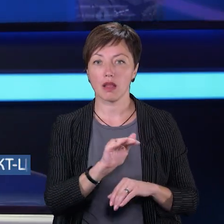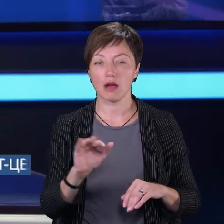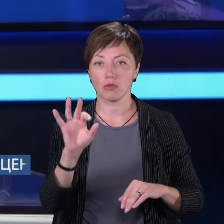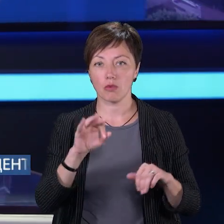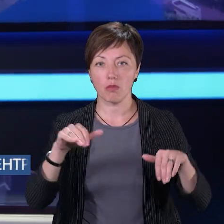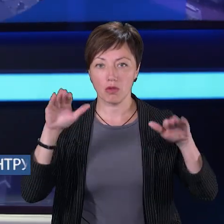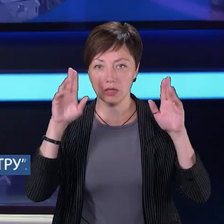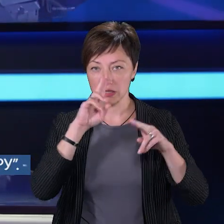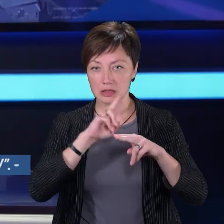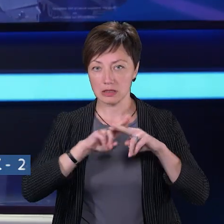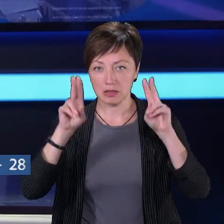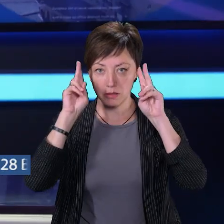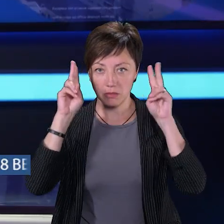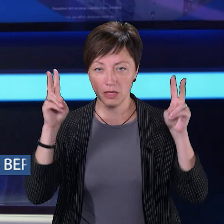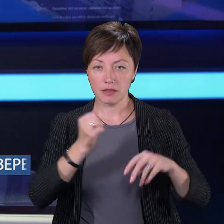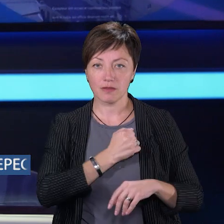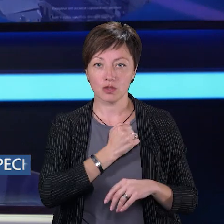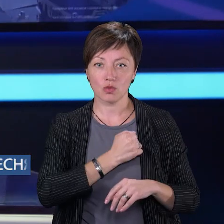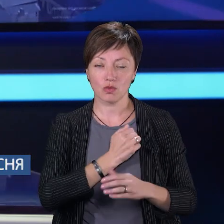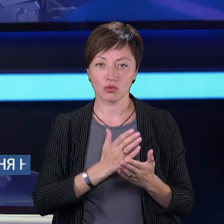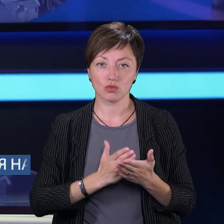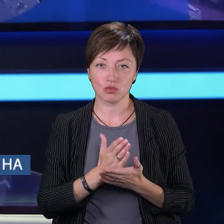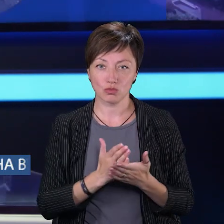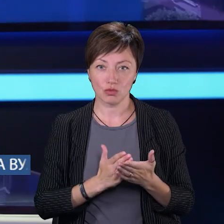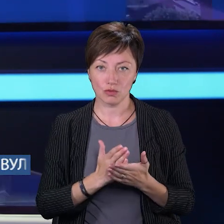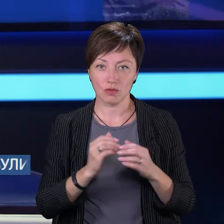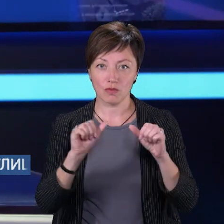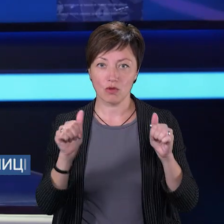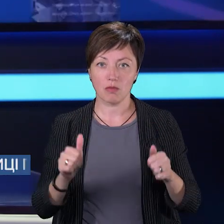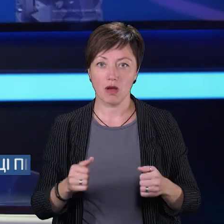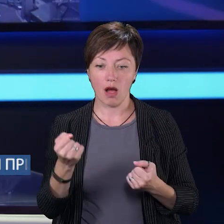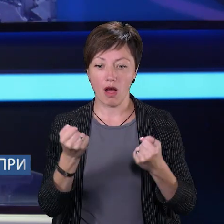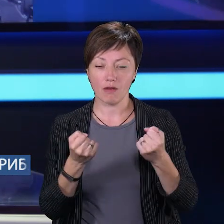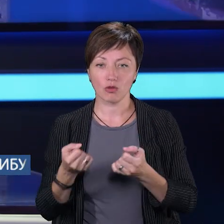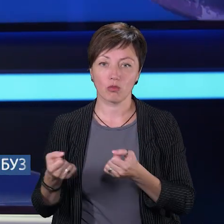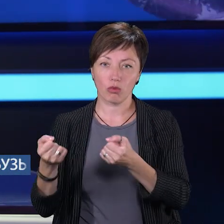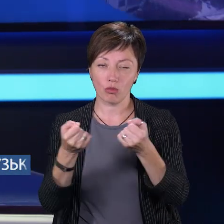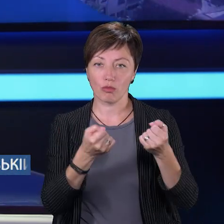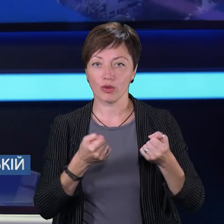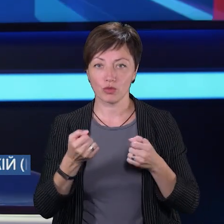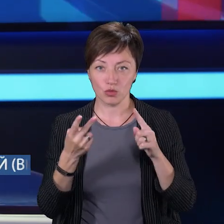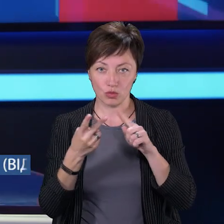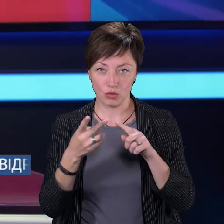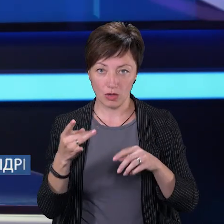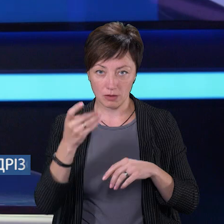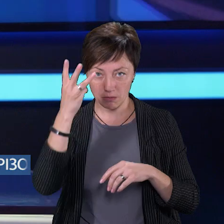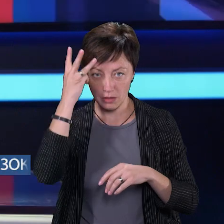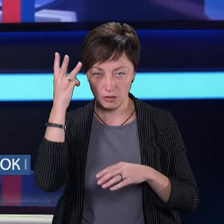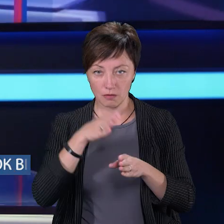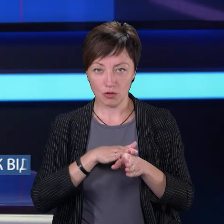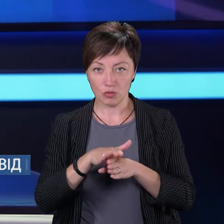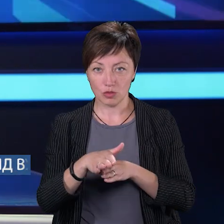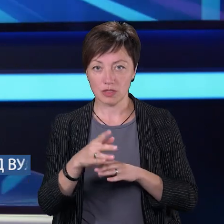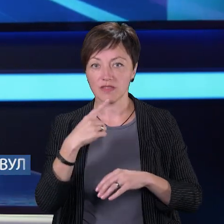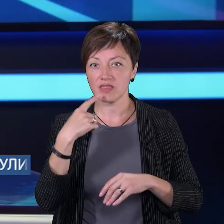полонених та зниклих безвісти військовослужбовців у форматі автопробігу вдруге влаштують у Хмельницькому. Відбудеться